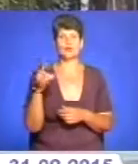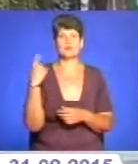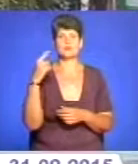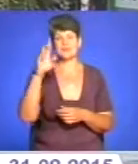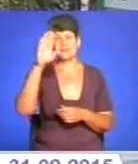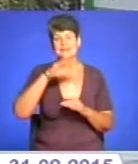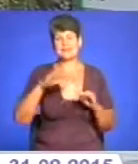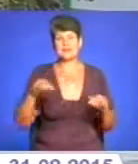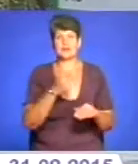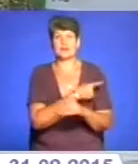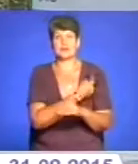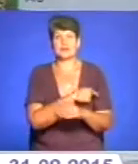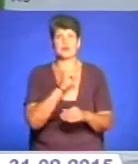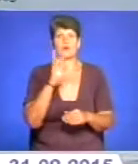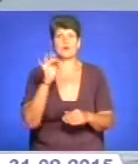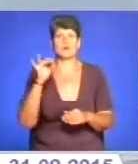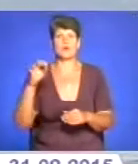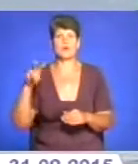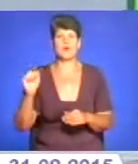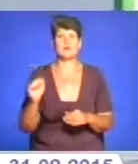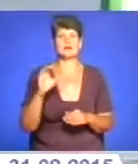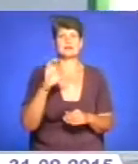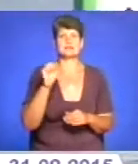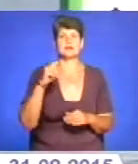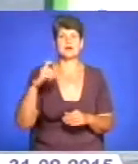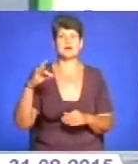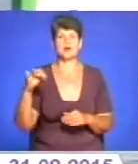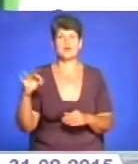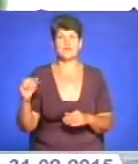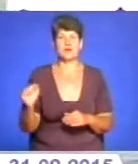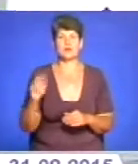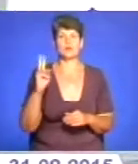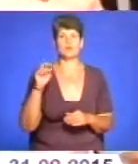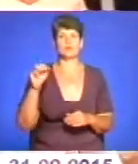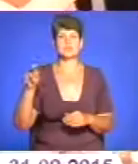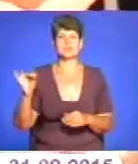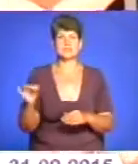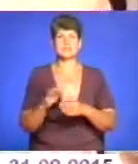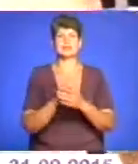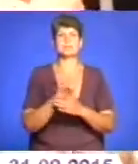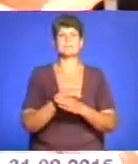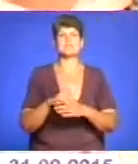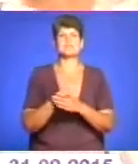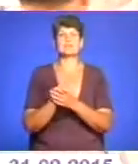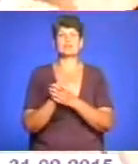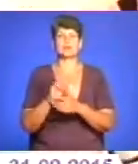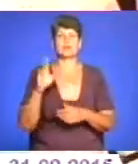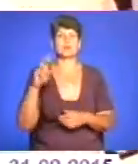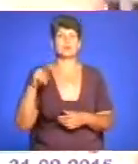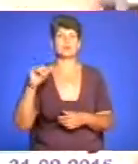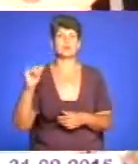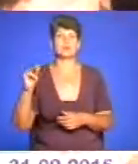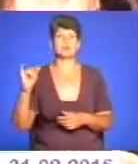дитячої лікарні – вулиця Корольова, Сахорова, Купчинського. На масиві Дружби – вулиця Береженська, Лучаківського, Будного